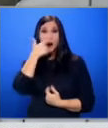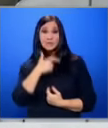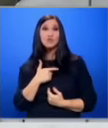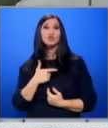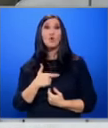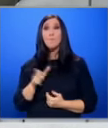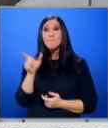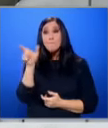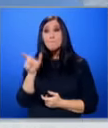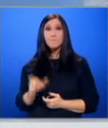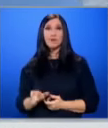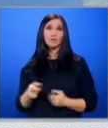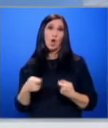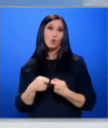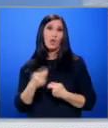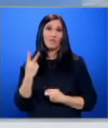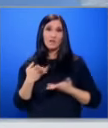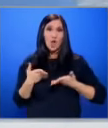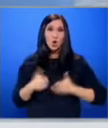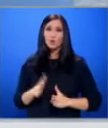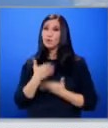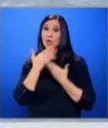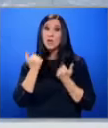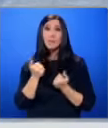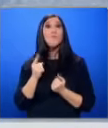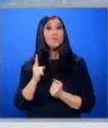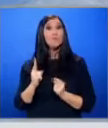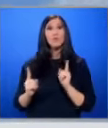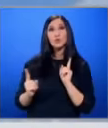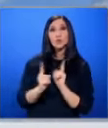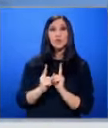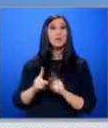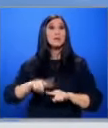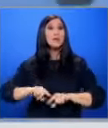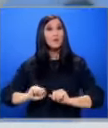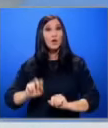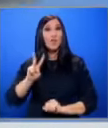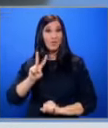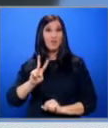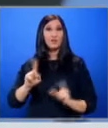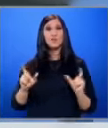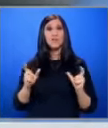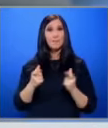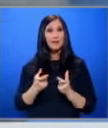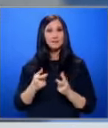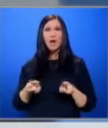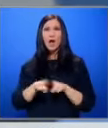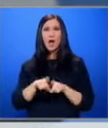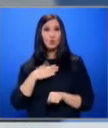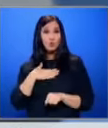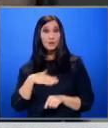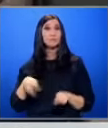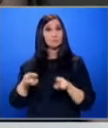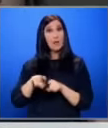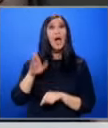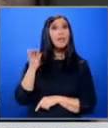персонален контакт с двете родилки нямам, но се срещнахме с адвокатите на двете семейства. Както ние, така